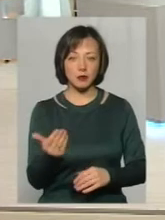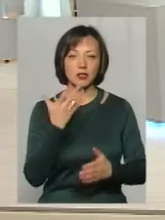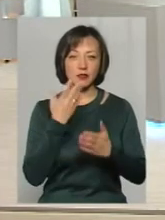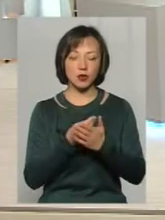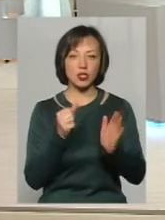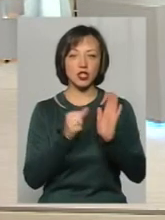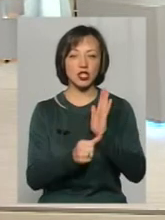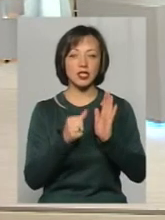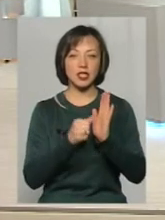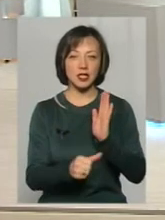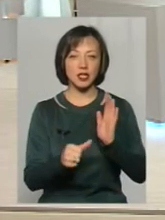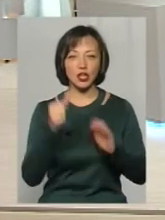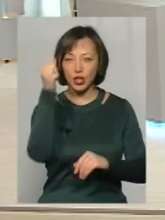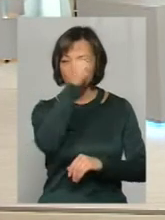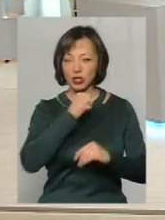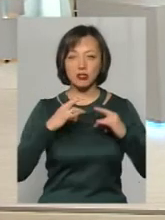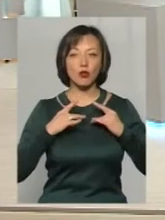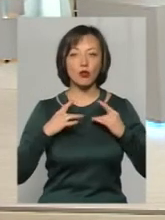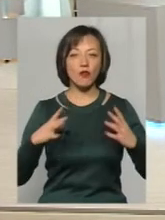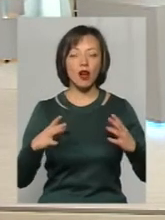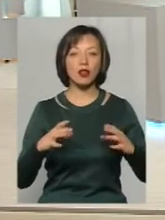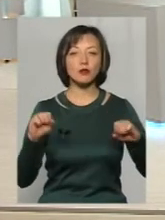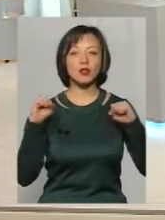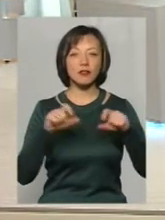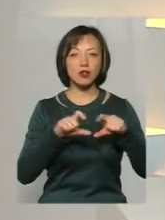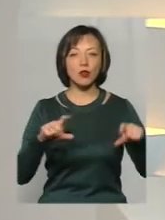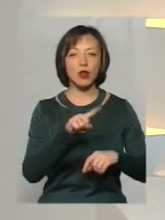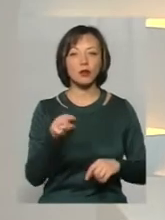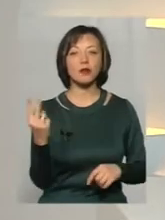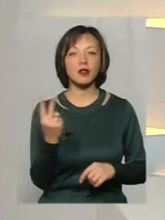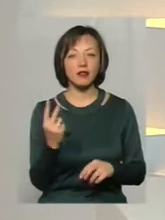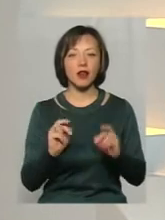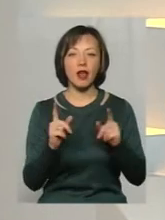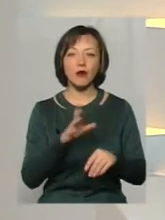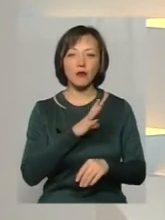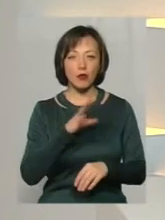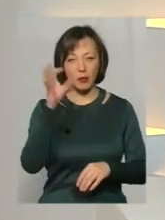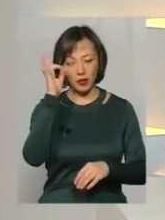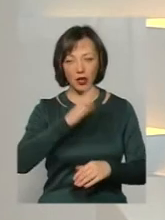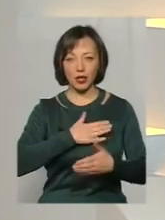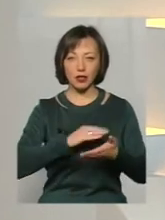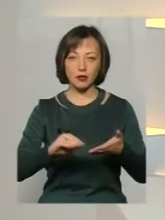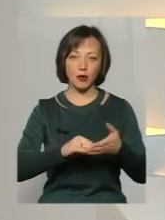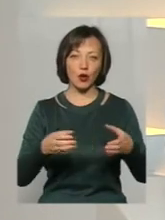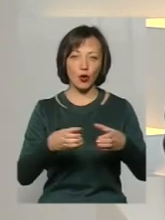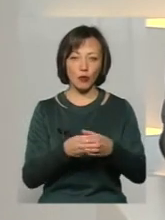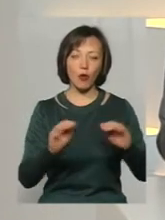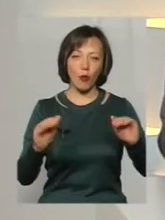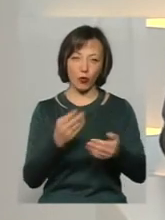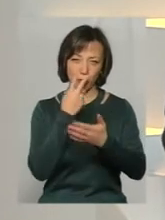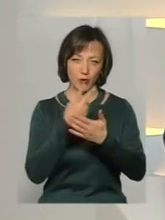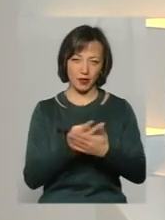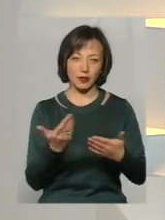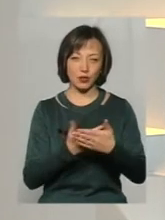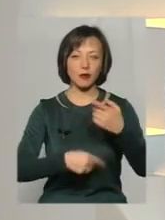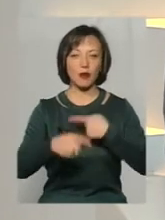60-річчя святкувала США номер 2. Як це було, пам'ятає наша знімальна група. Давайте коротко глянемо